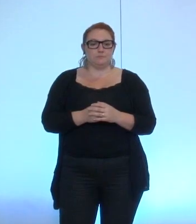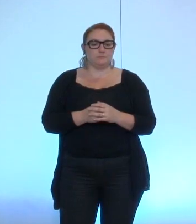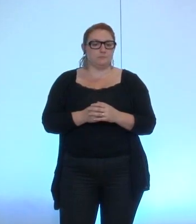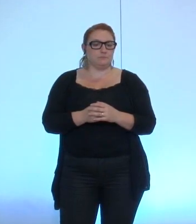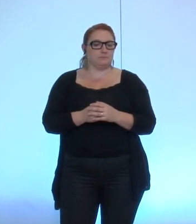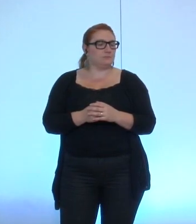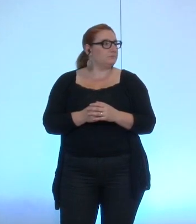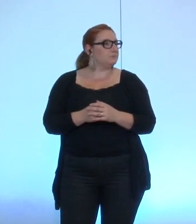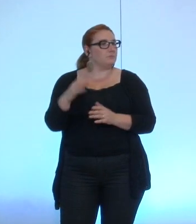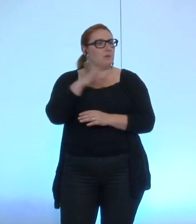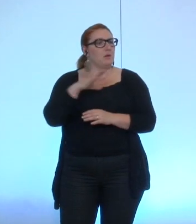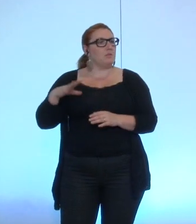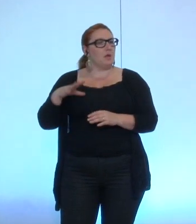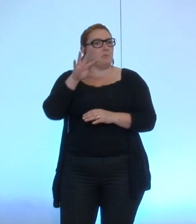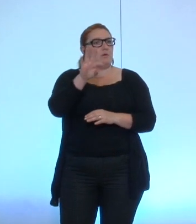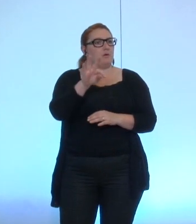Madame Tavel.